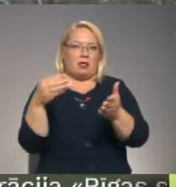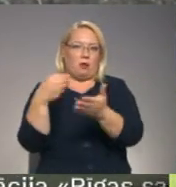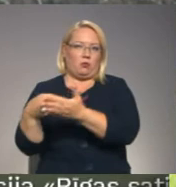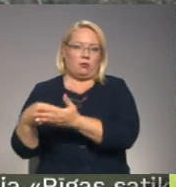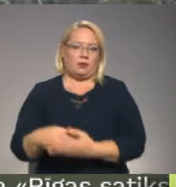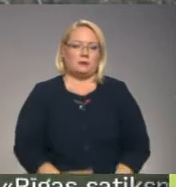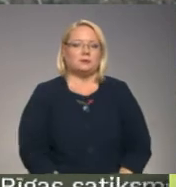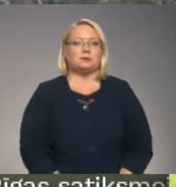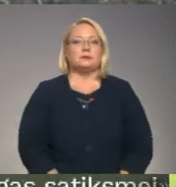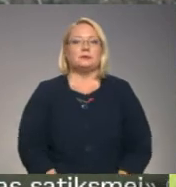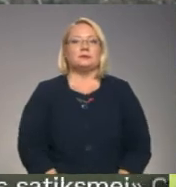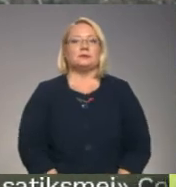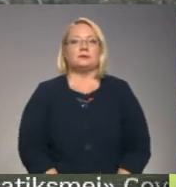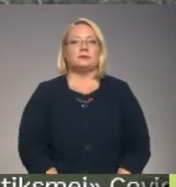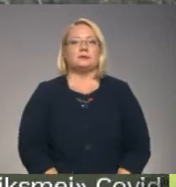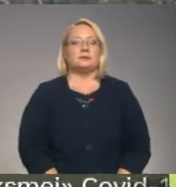prukta ar visgailums Latgales regionālā televīzija.